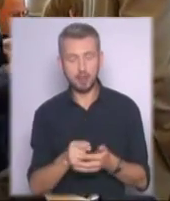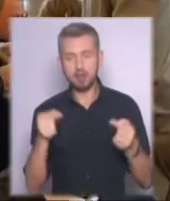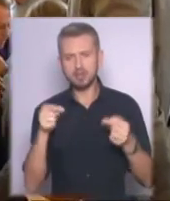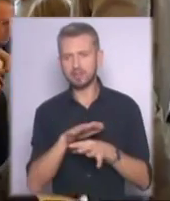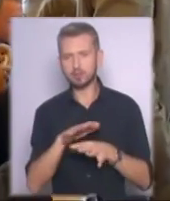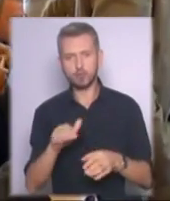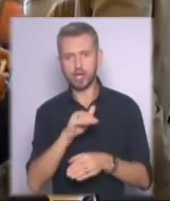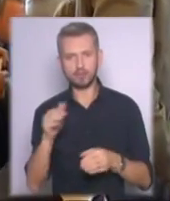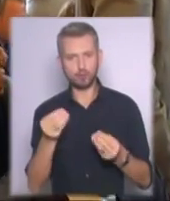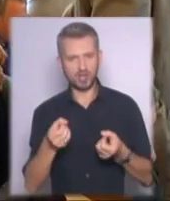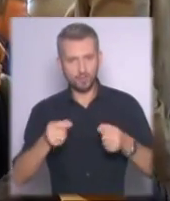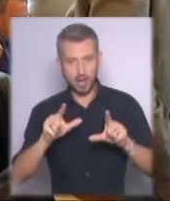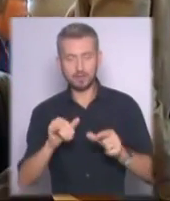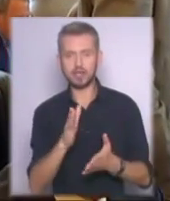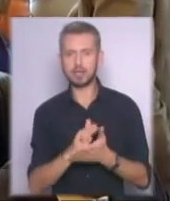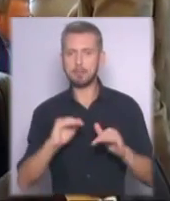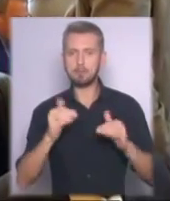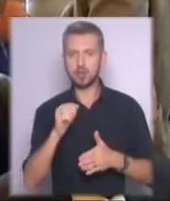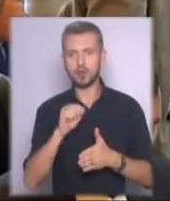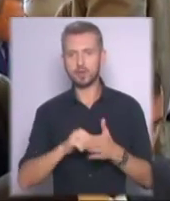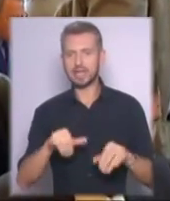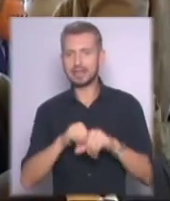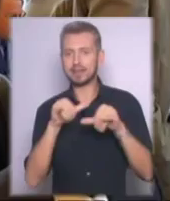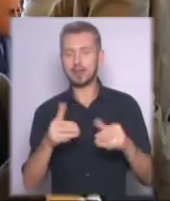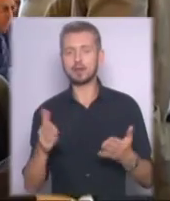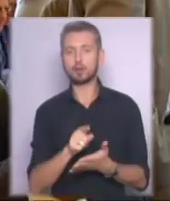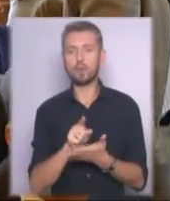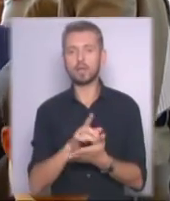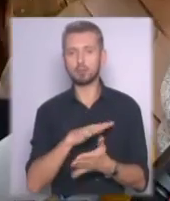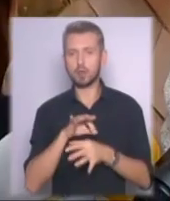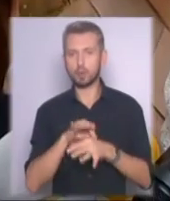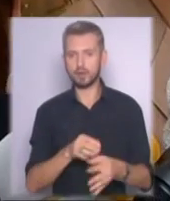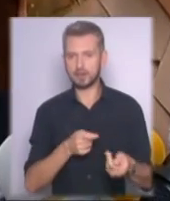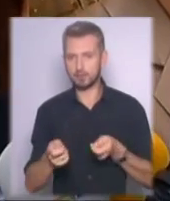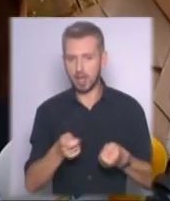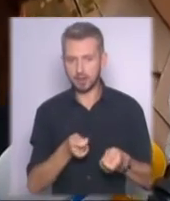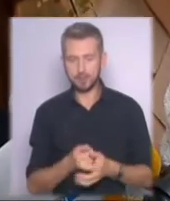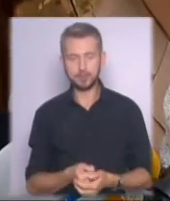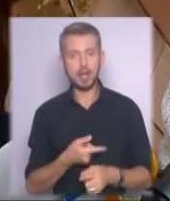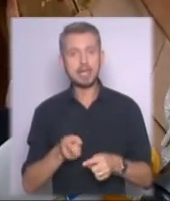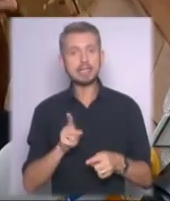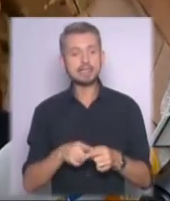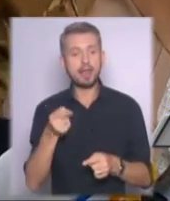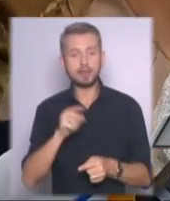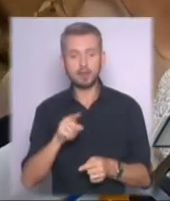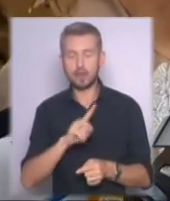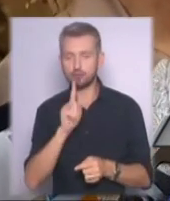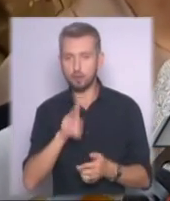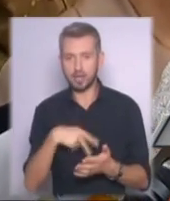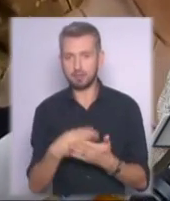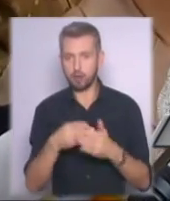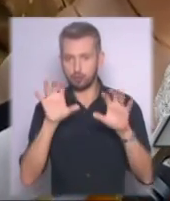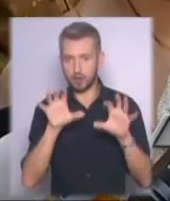рівню інфляції і є значно меншим від індексації, яку повинна була провести влада. Це не те, що передбачено законом.